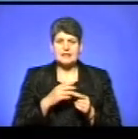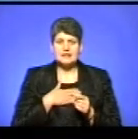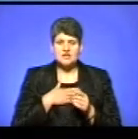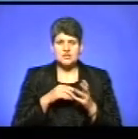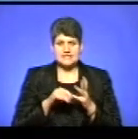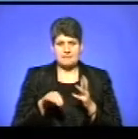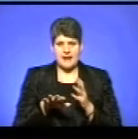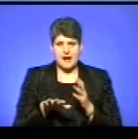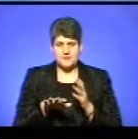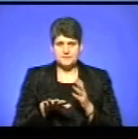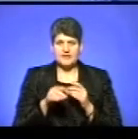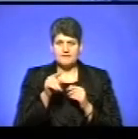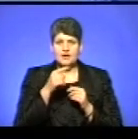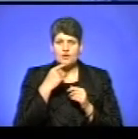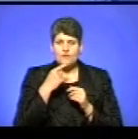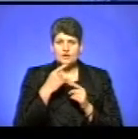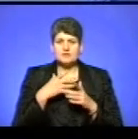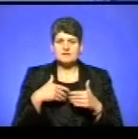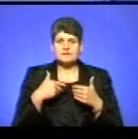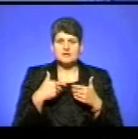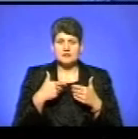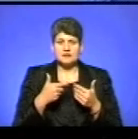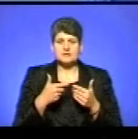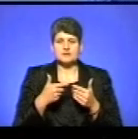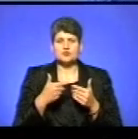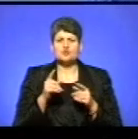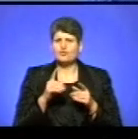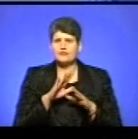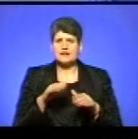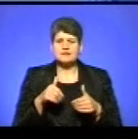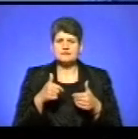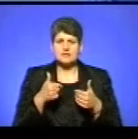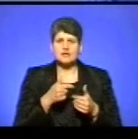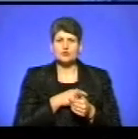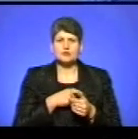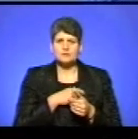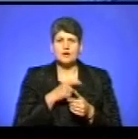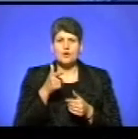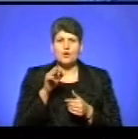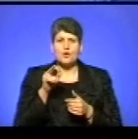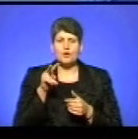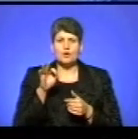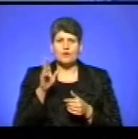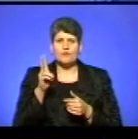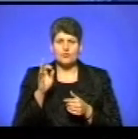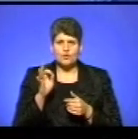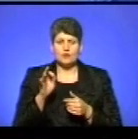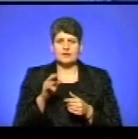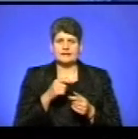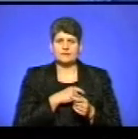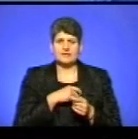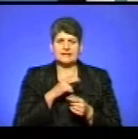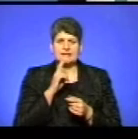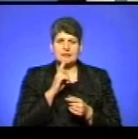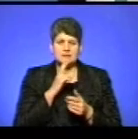земля. І ви кажете, зверталися до депутатів. Чому ви не зверталися до депутатів Головко, який є, депутат Кременецький,